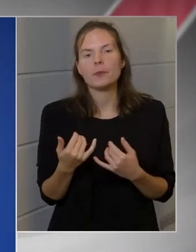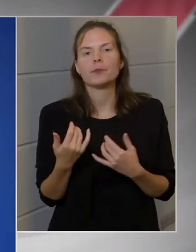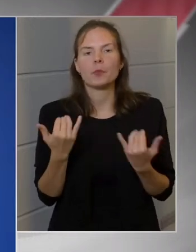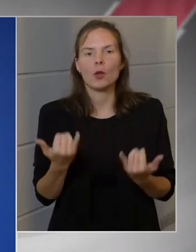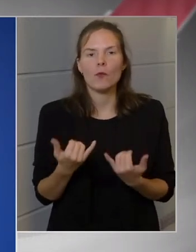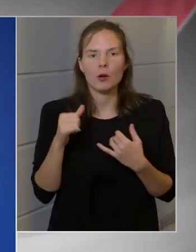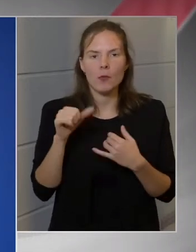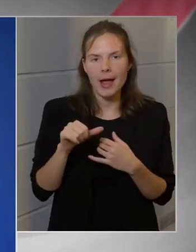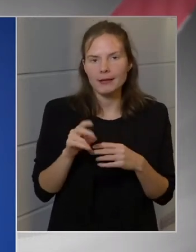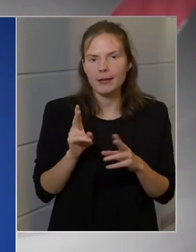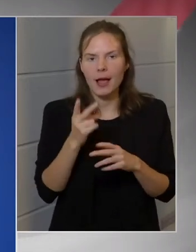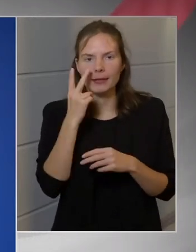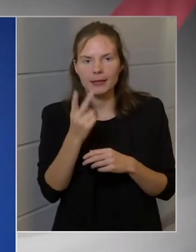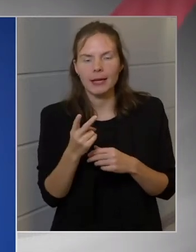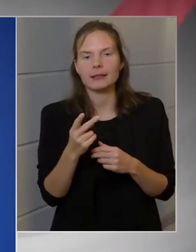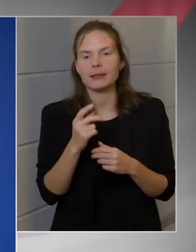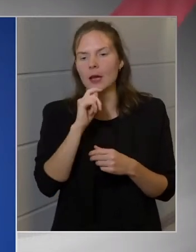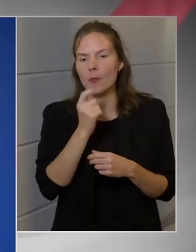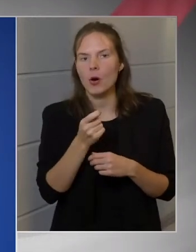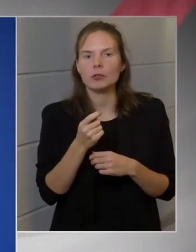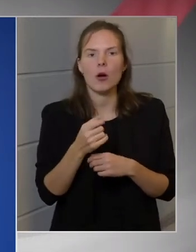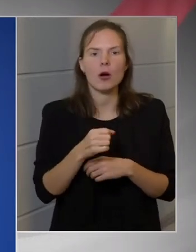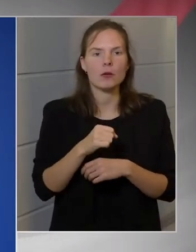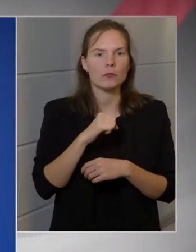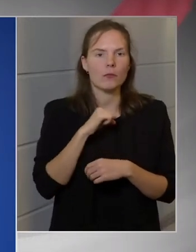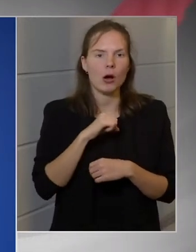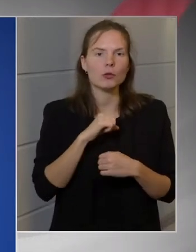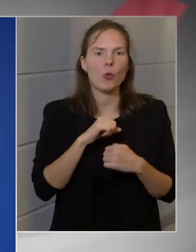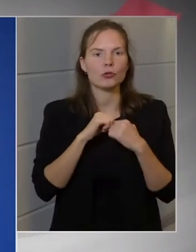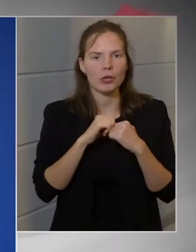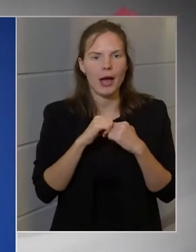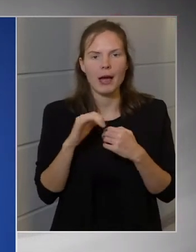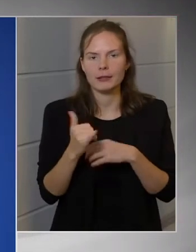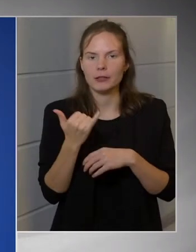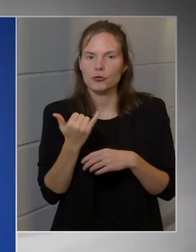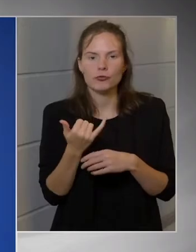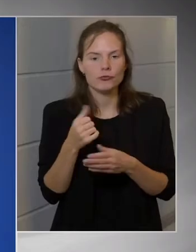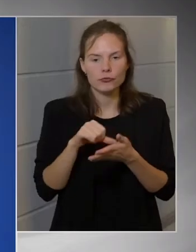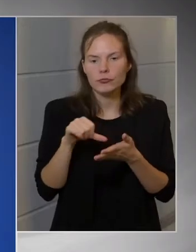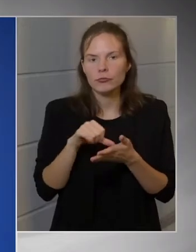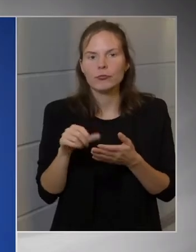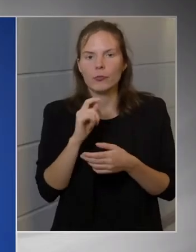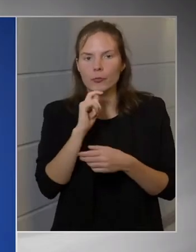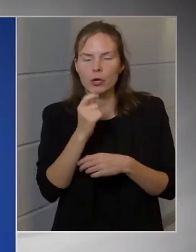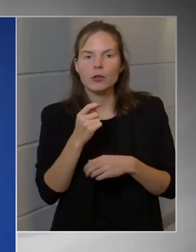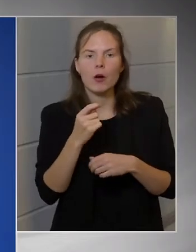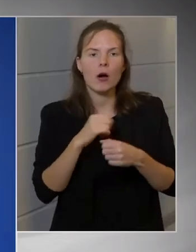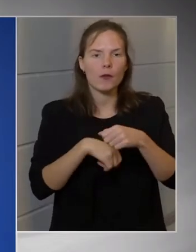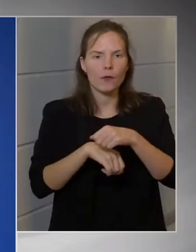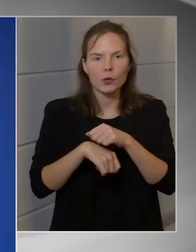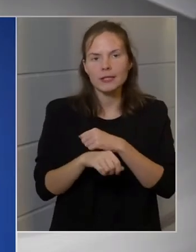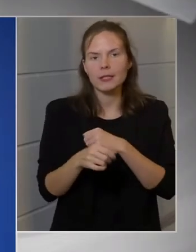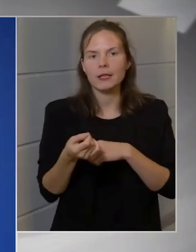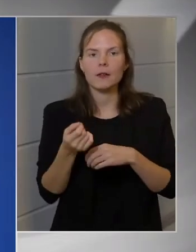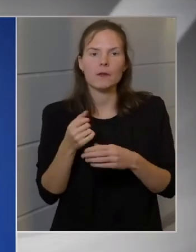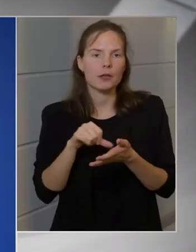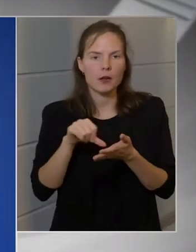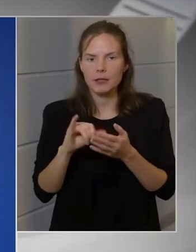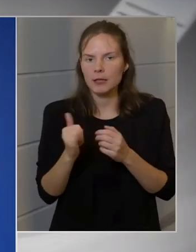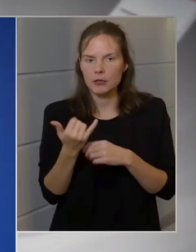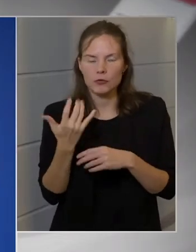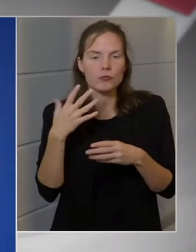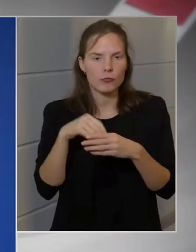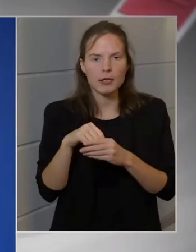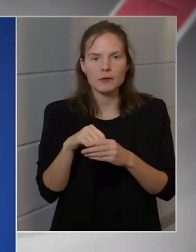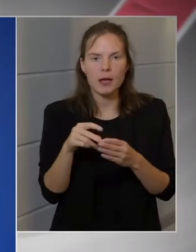-et is hosszú távon ott lehet nézni. A magyar bajnokság finanszírozásában is ezáltal egyébként a magyar foci finanszírozásában is nyilván részt vesz a közszolgálati